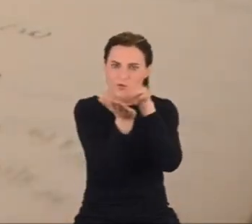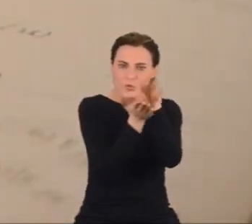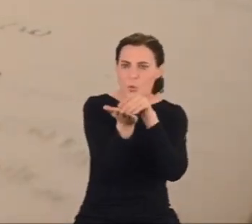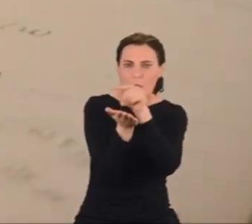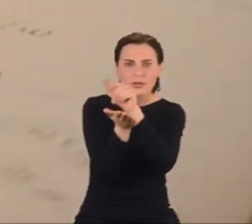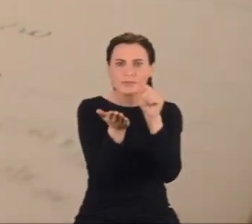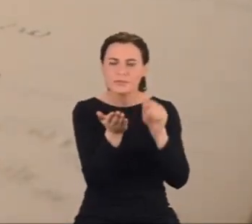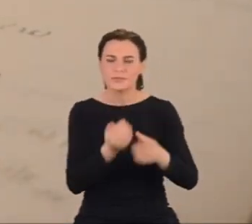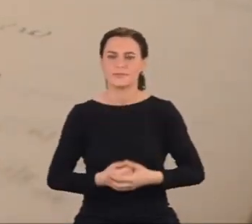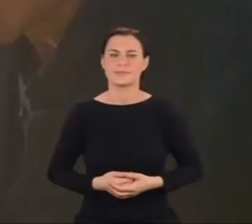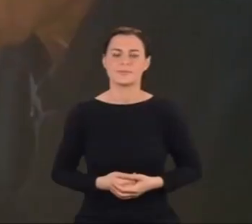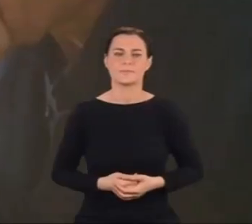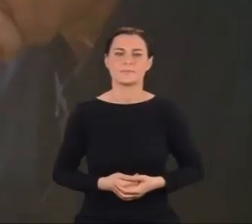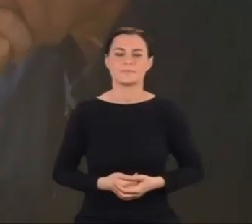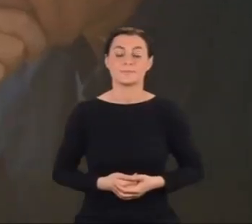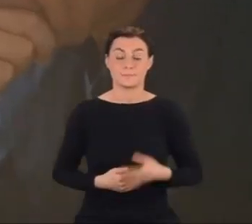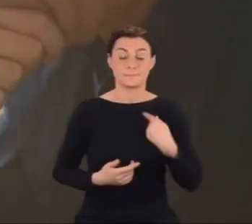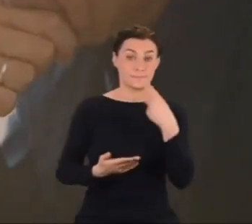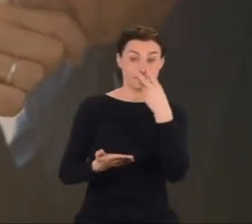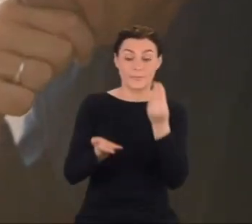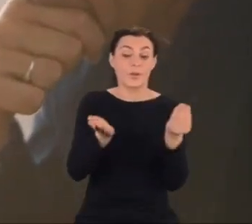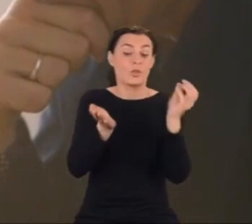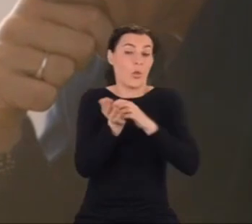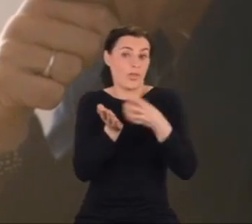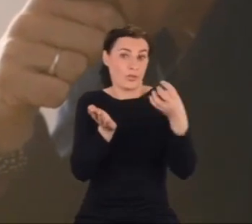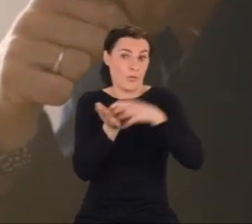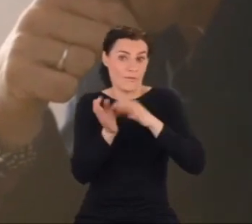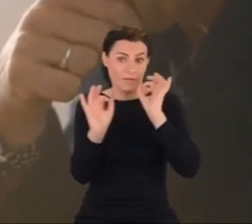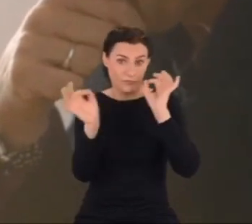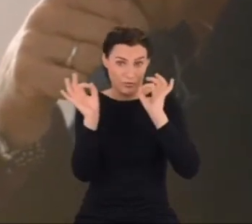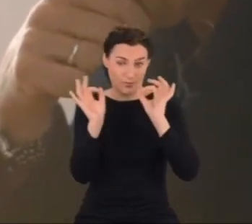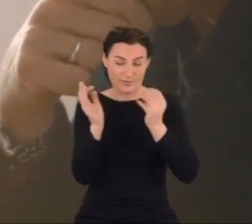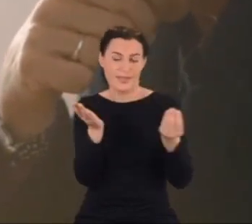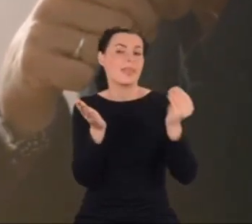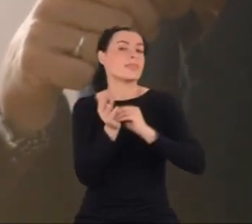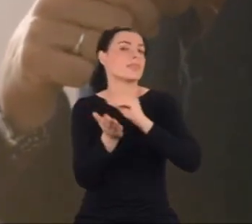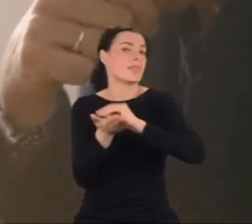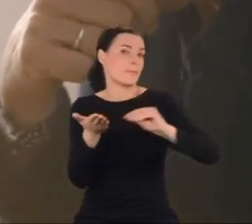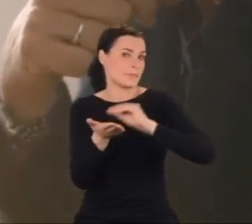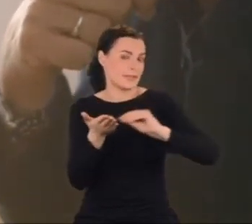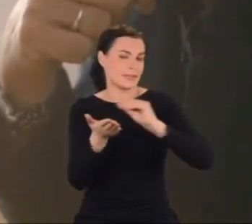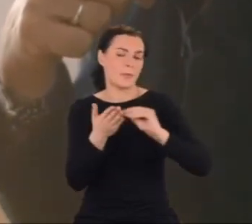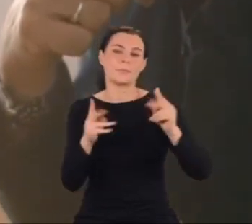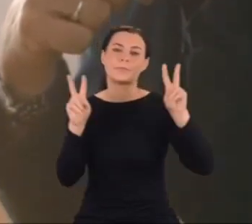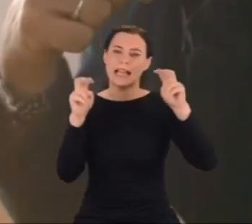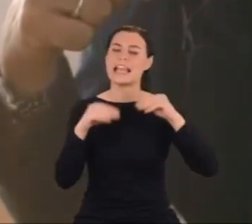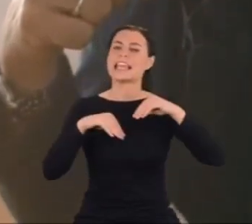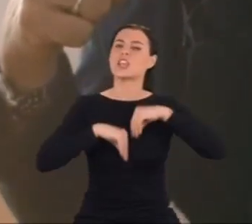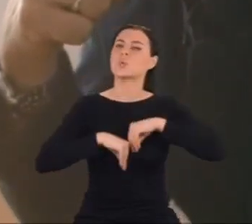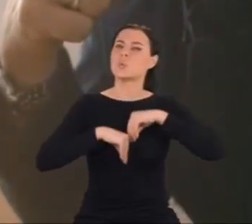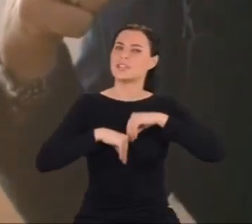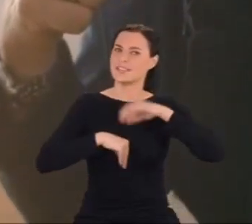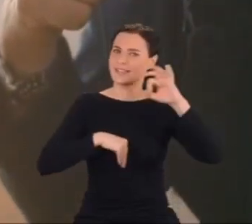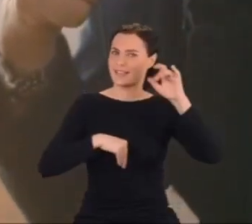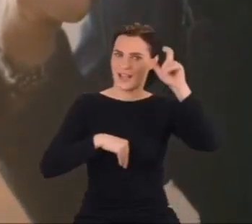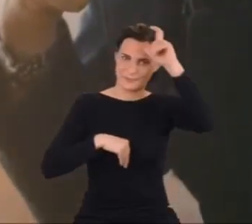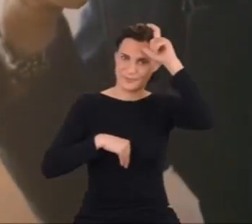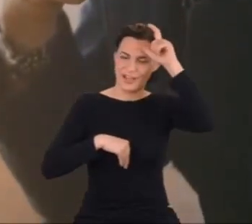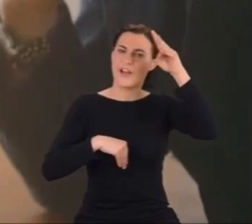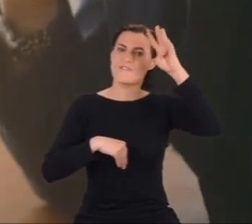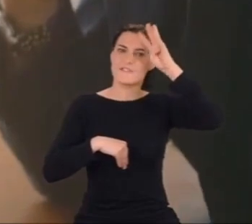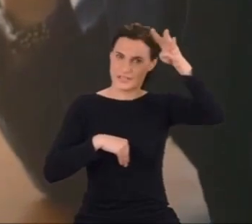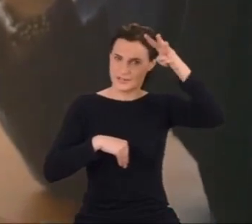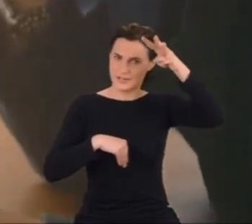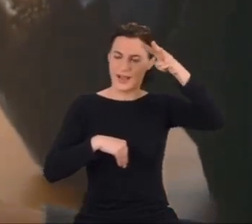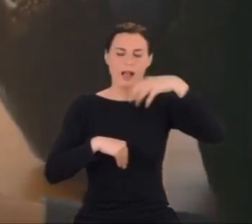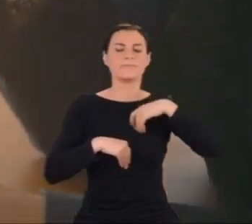Zwróć uwagę na ten komentarz. Napisał. Intuicja fizyka całkowicie